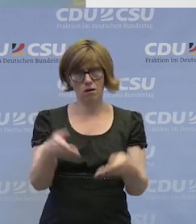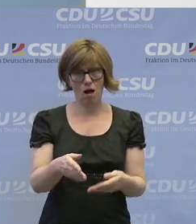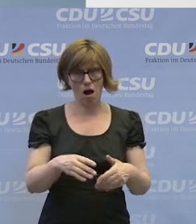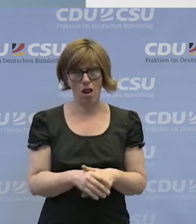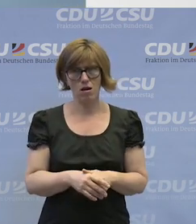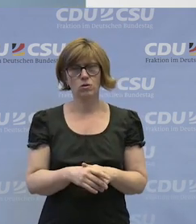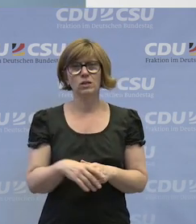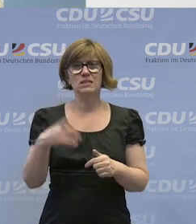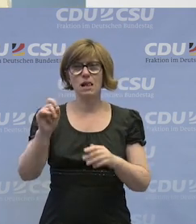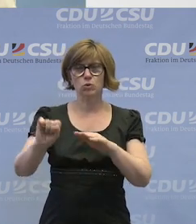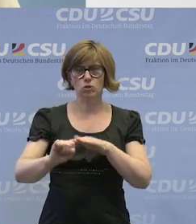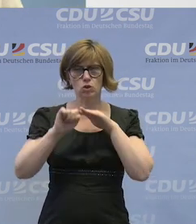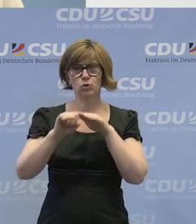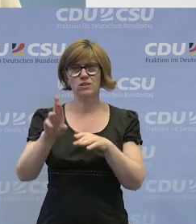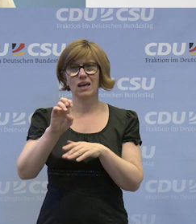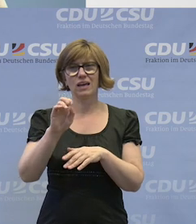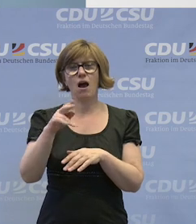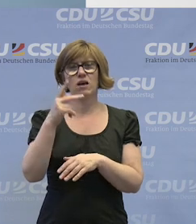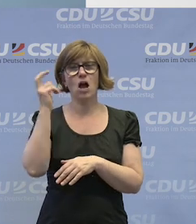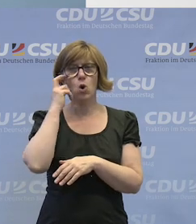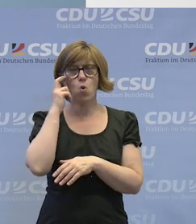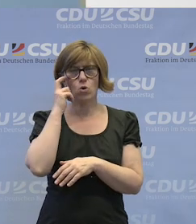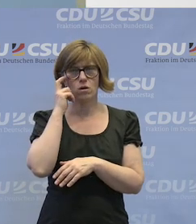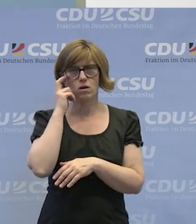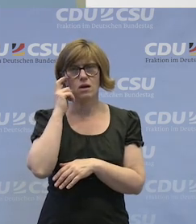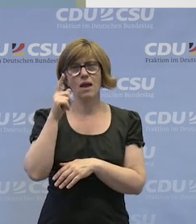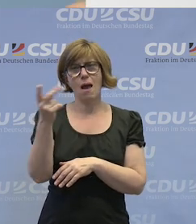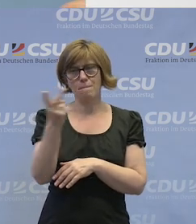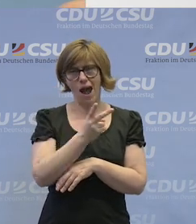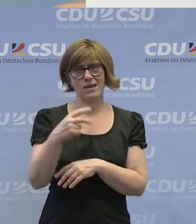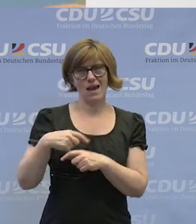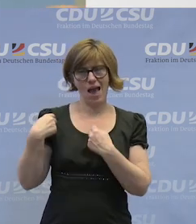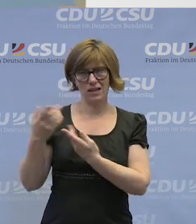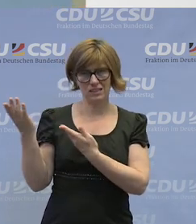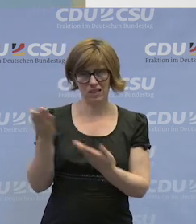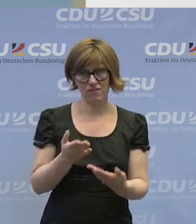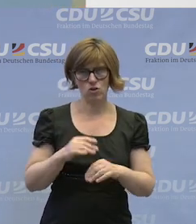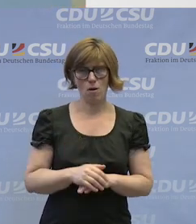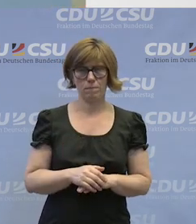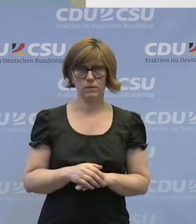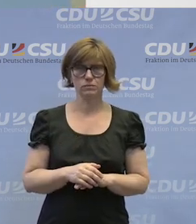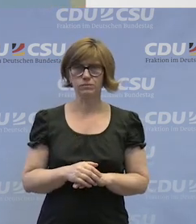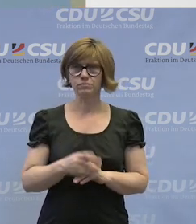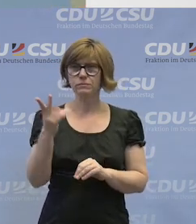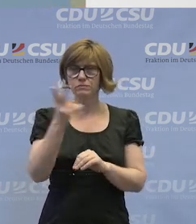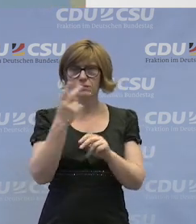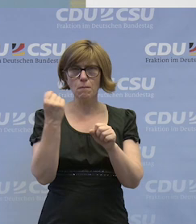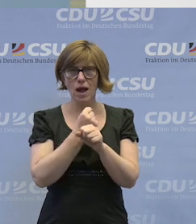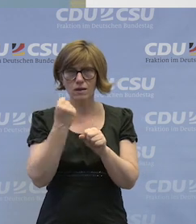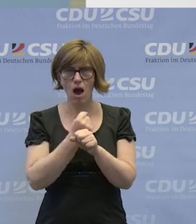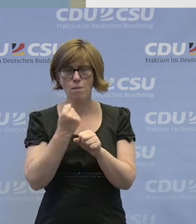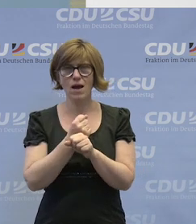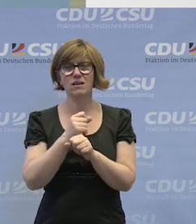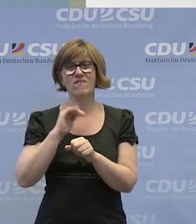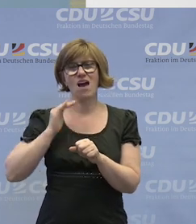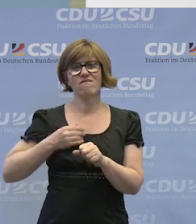Und sie wird unterstützt von Ricarda Kluge. Auch Sie herzlich oder Ihnen herzlich willkommen. Beide arbeiten auch bei